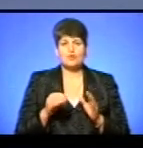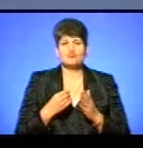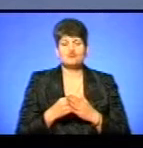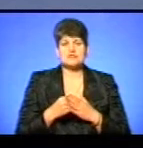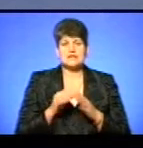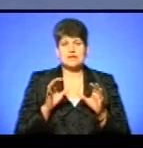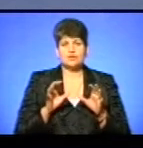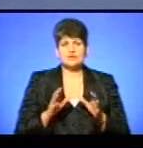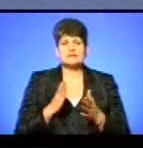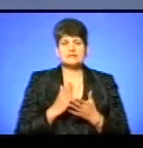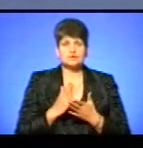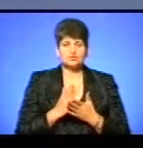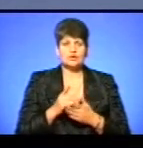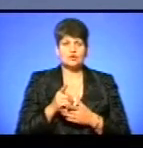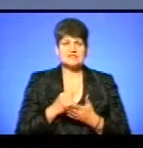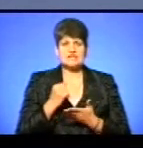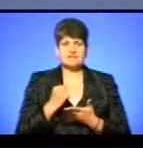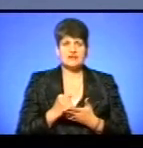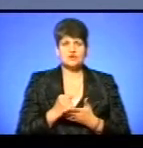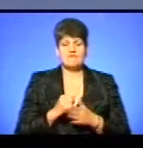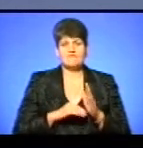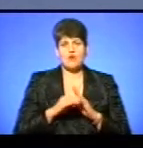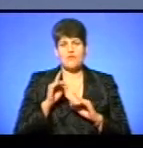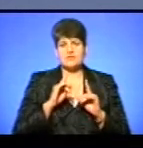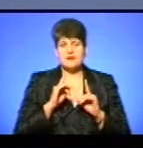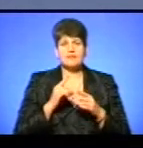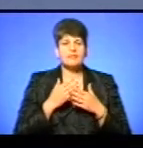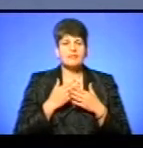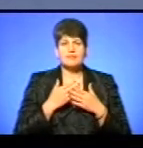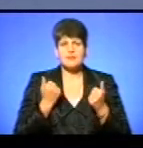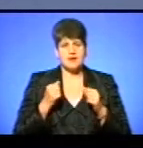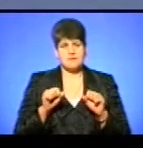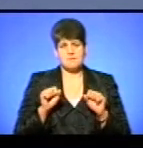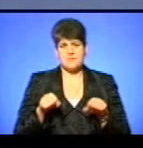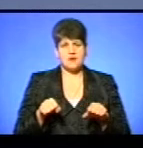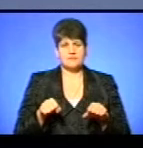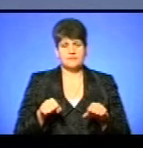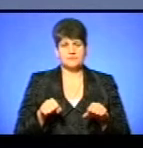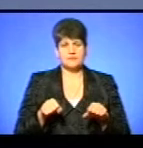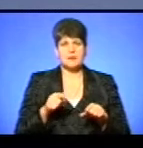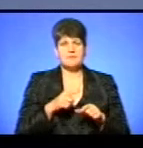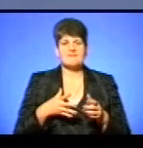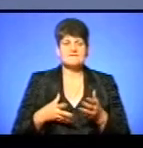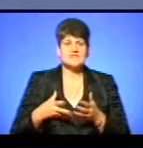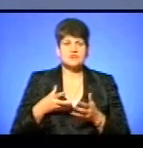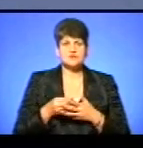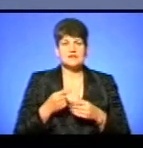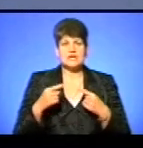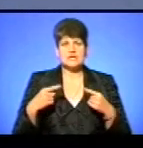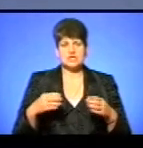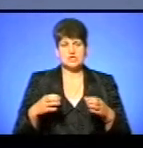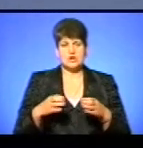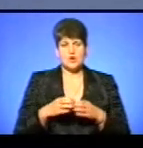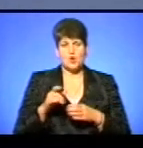існує, і його затверджує Верховна Рада. Не має права ми фінансувати інші громади.